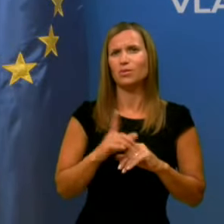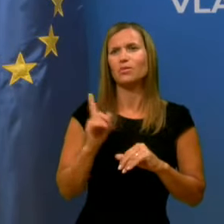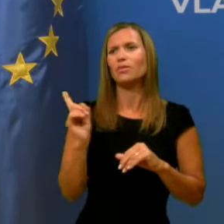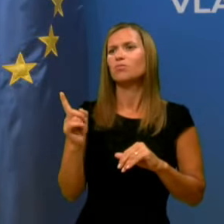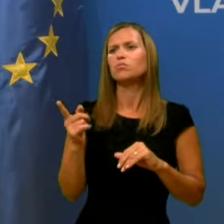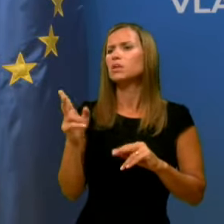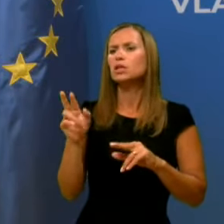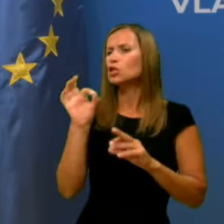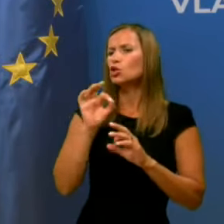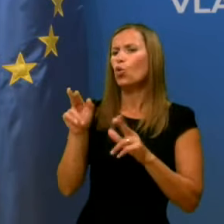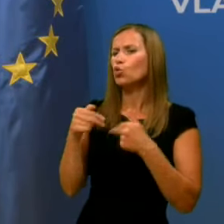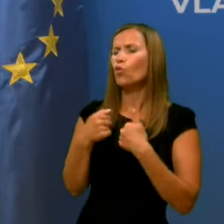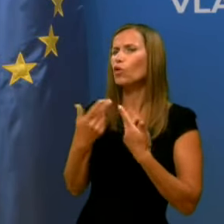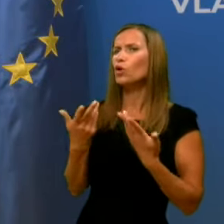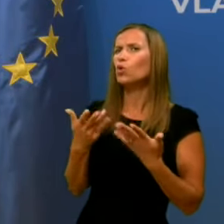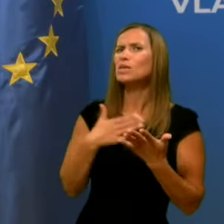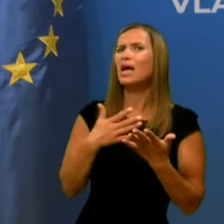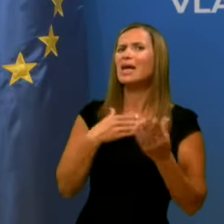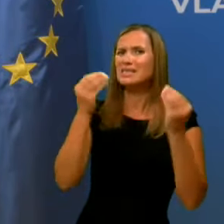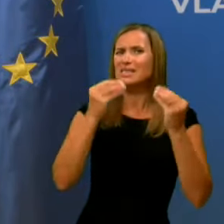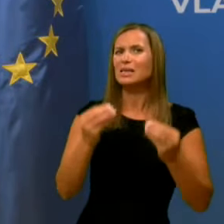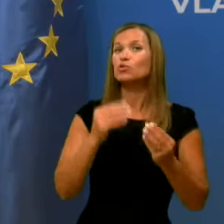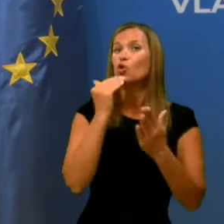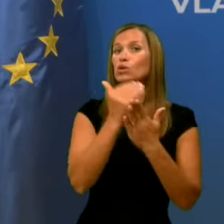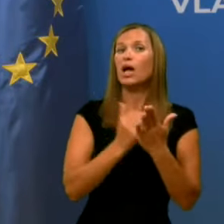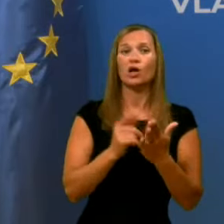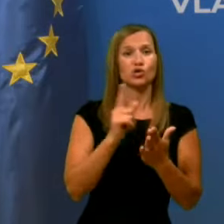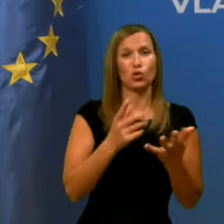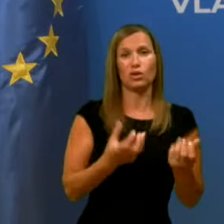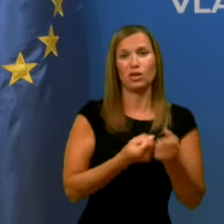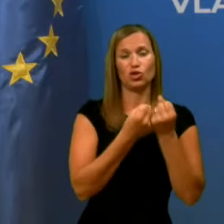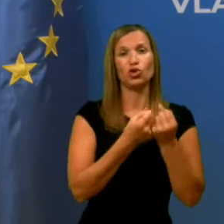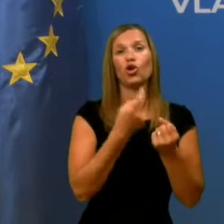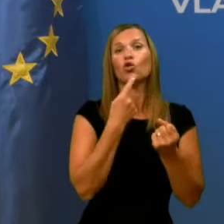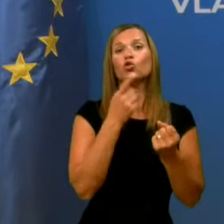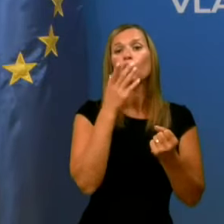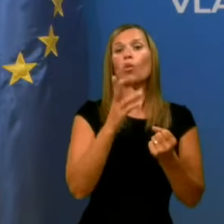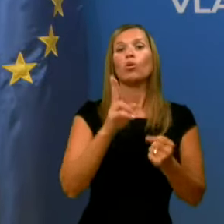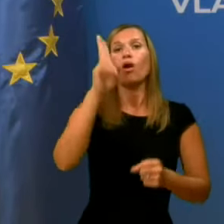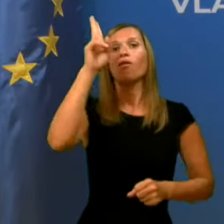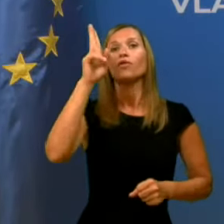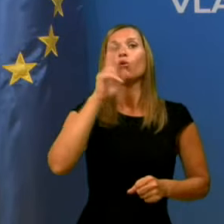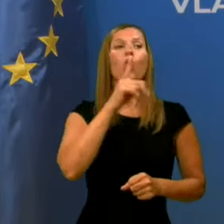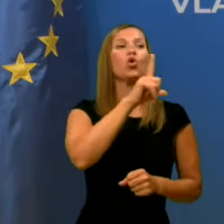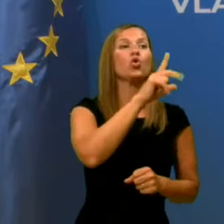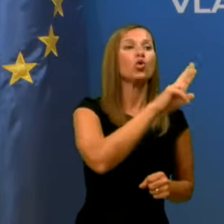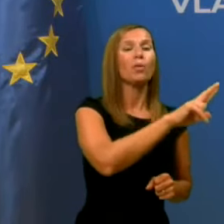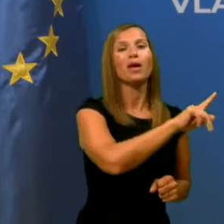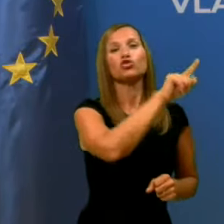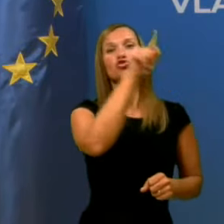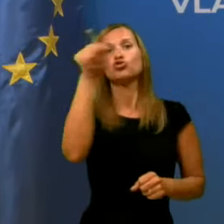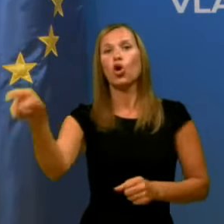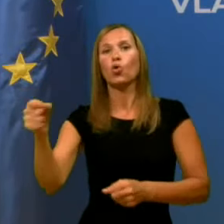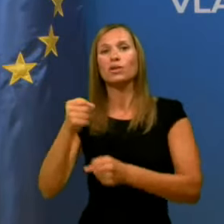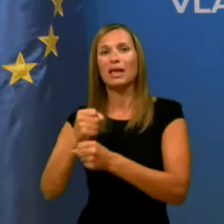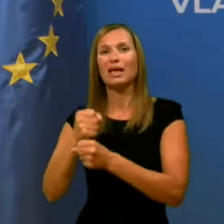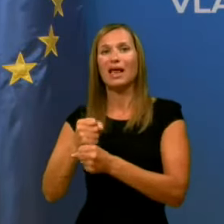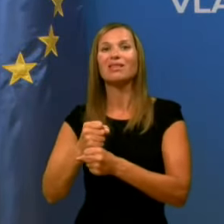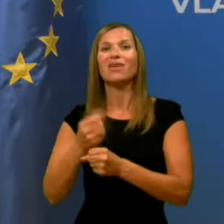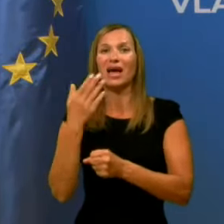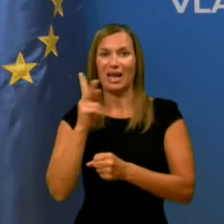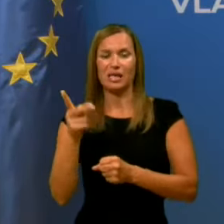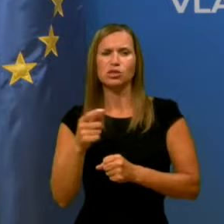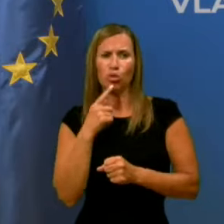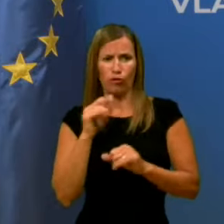sistemsko, zakonsko rešeno? Kdo se bo pa javljali, bo šel iz Ljutomera delati v pravstu? Vse javljajo, se javljajo